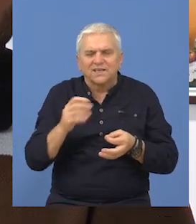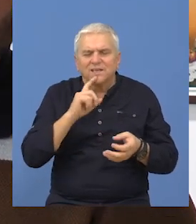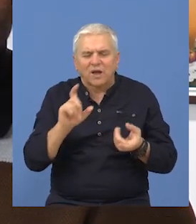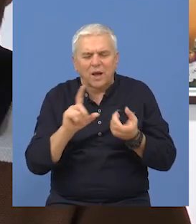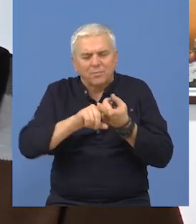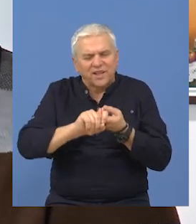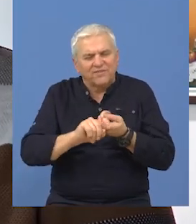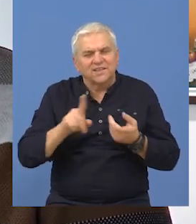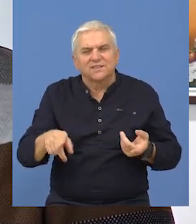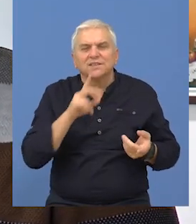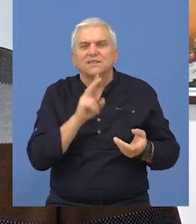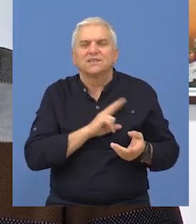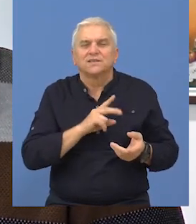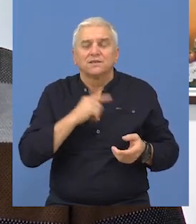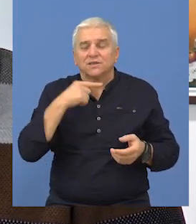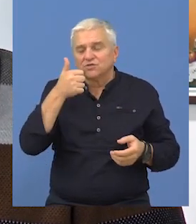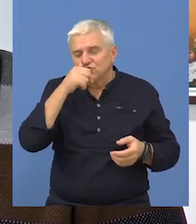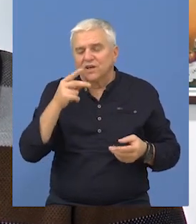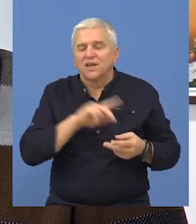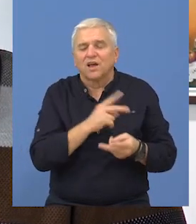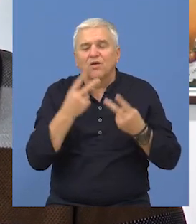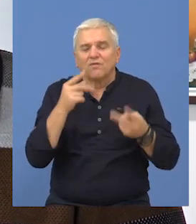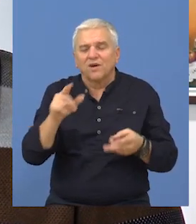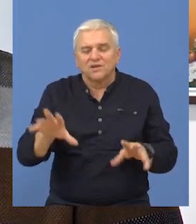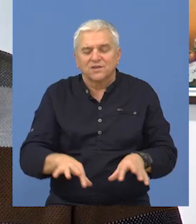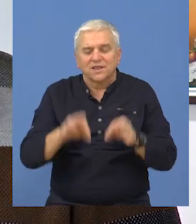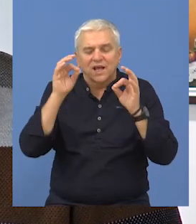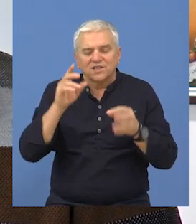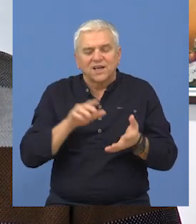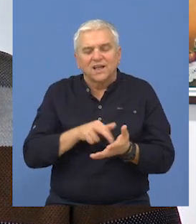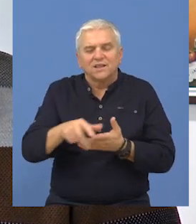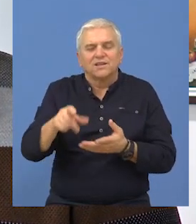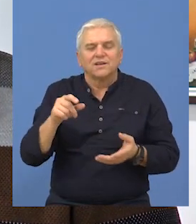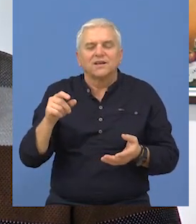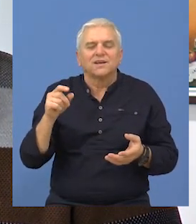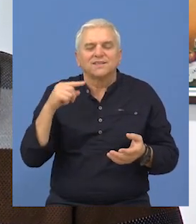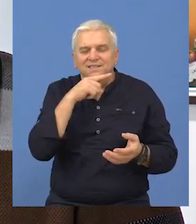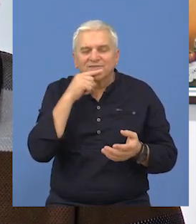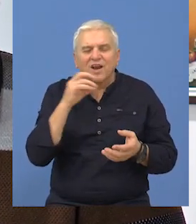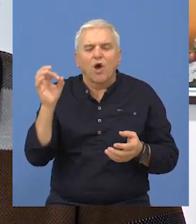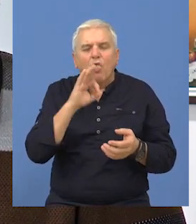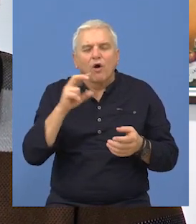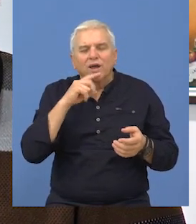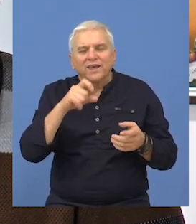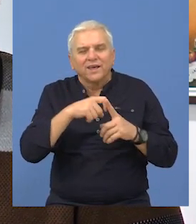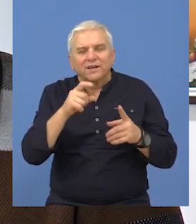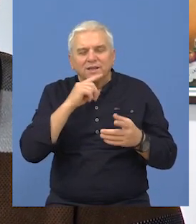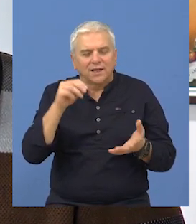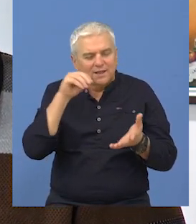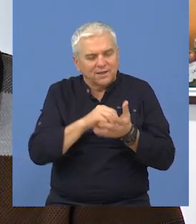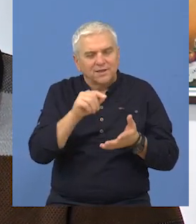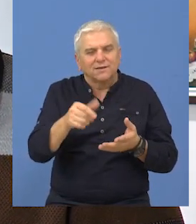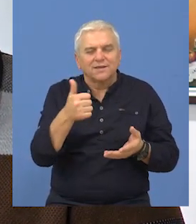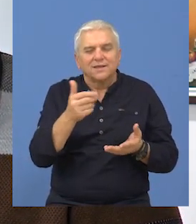ili čak i privesci i recimo ono što je izuzetno, pronašli smo tragove crvenog okera, a taj crveni oker